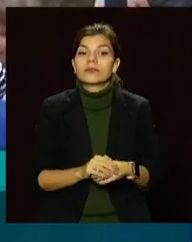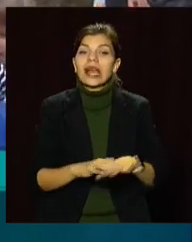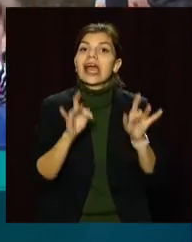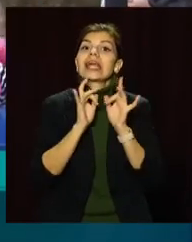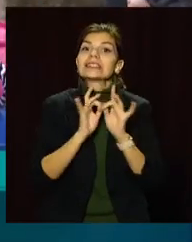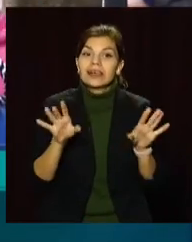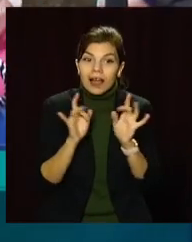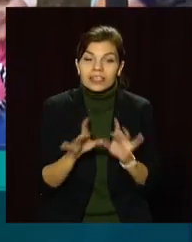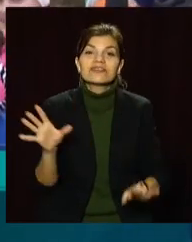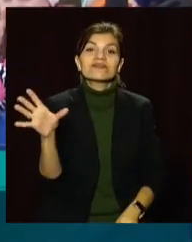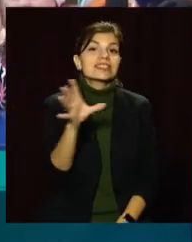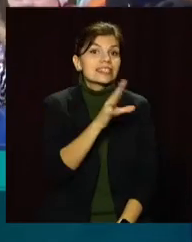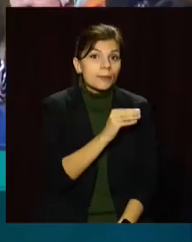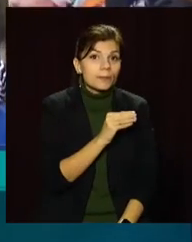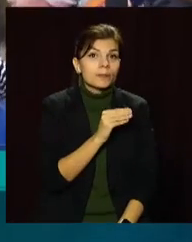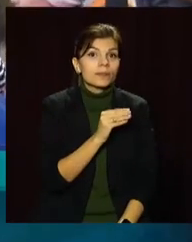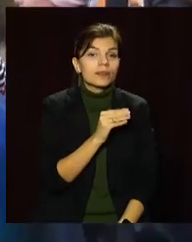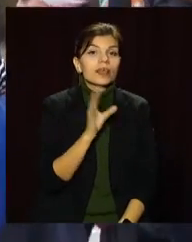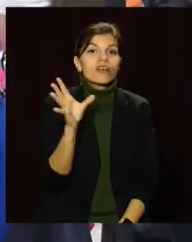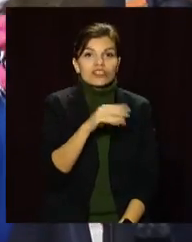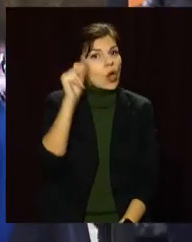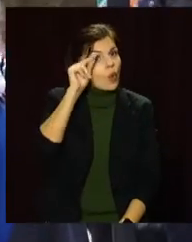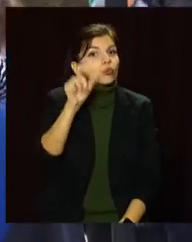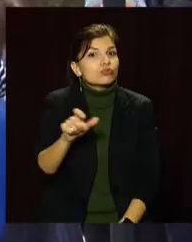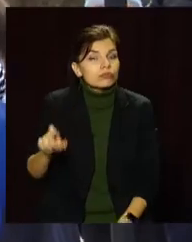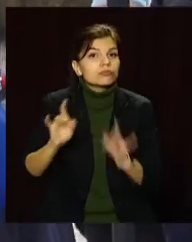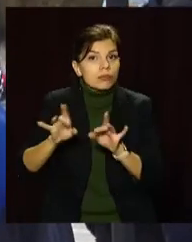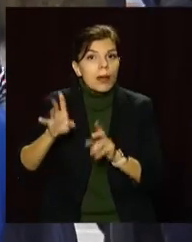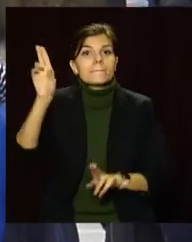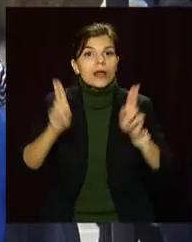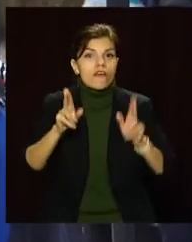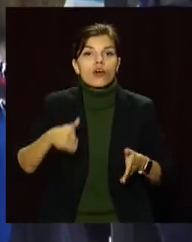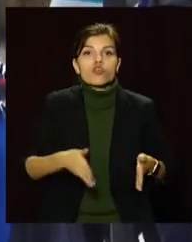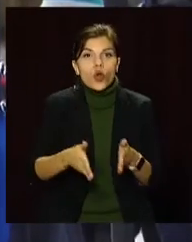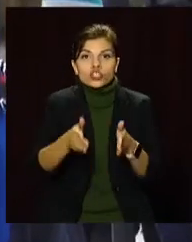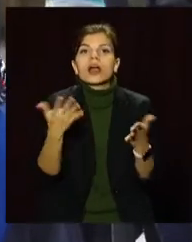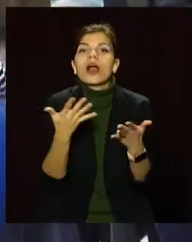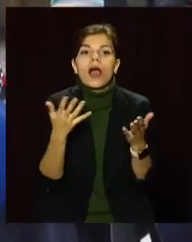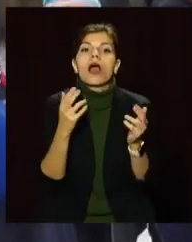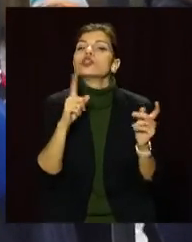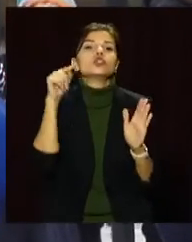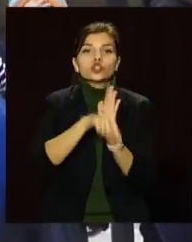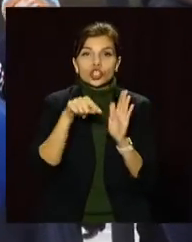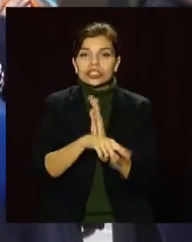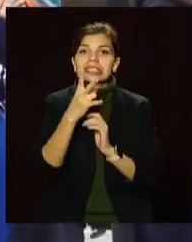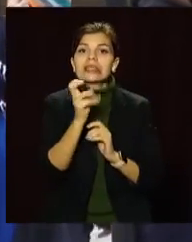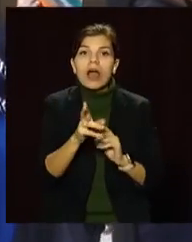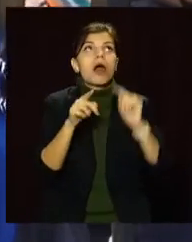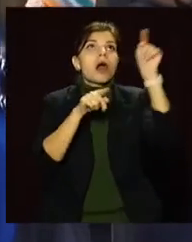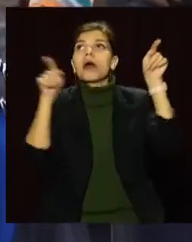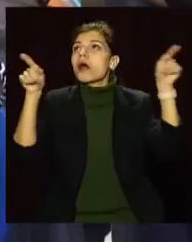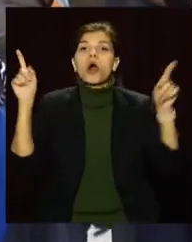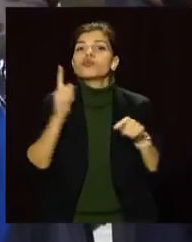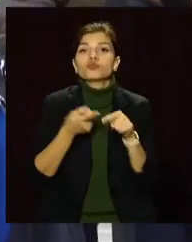Розказуємо всім учникам правила дорожнього руху, що означають знаки і так